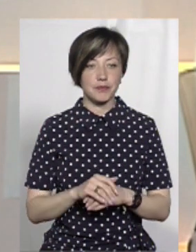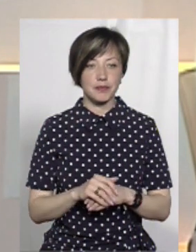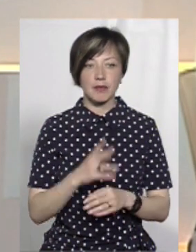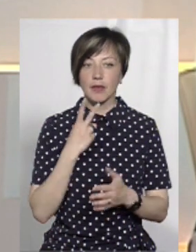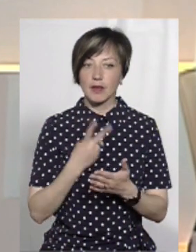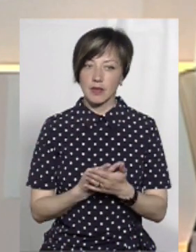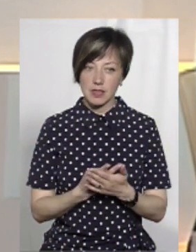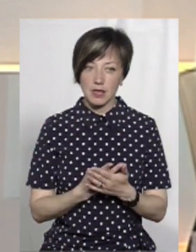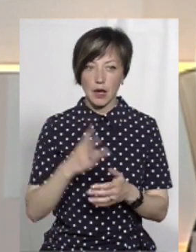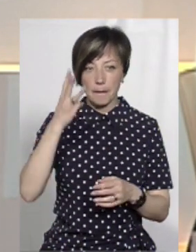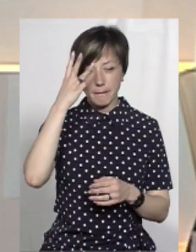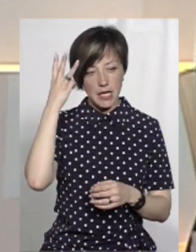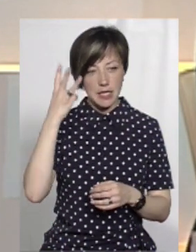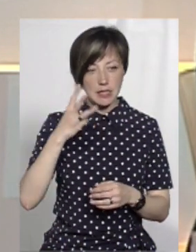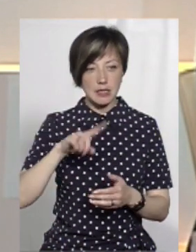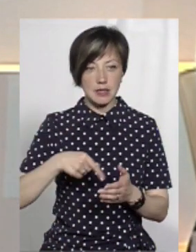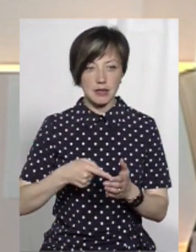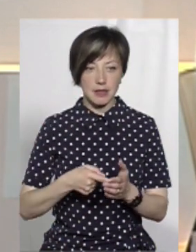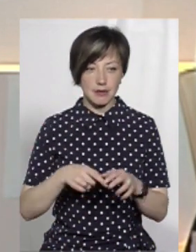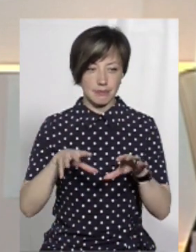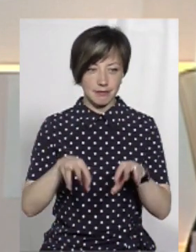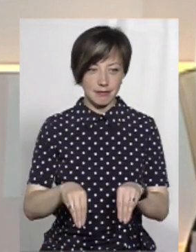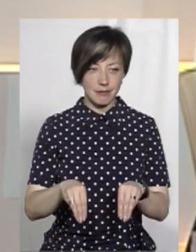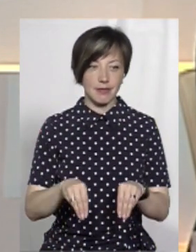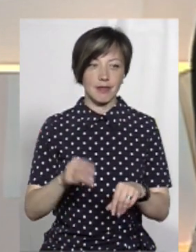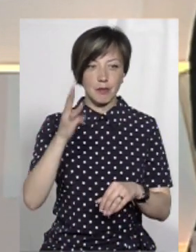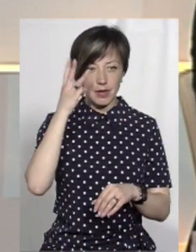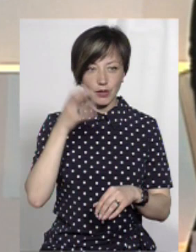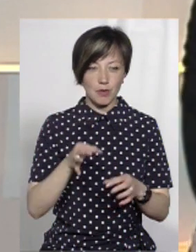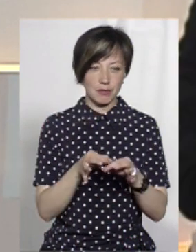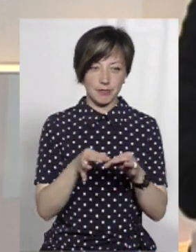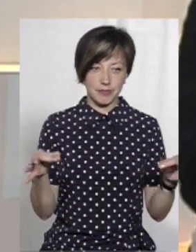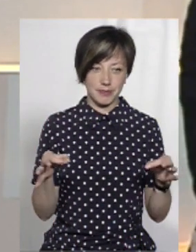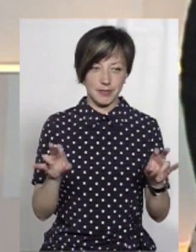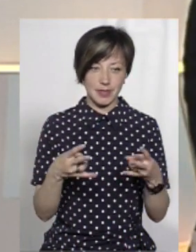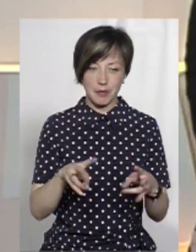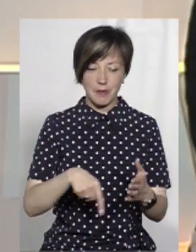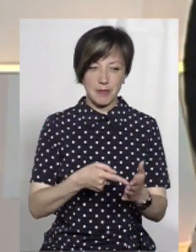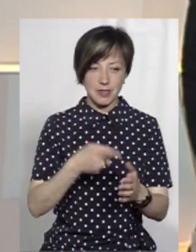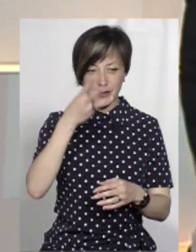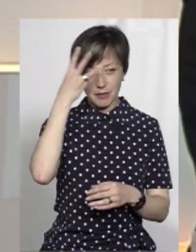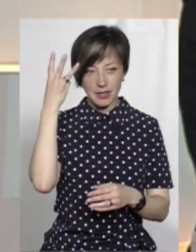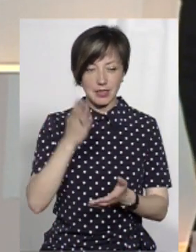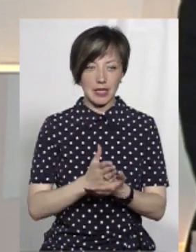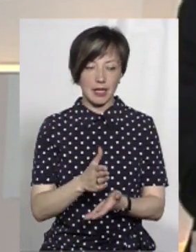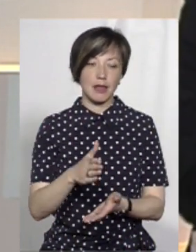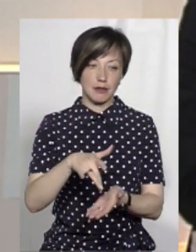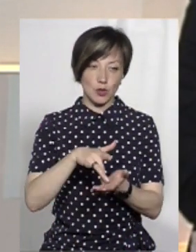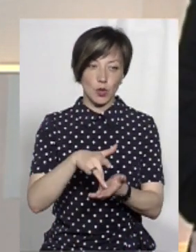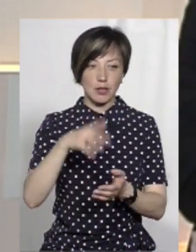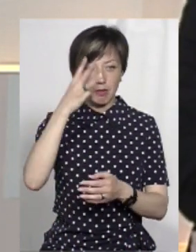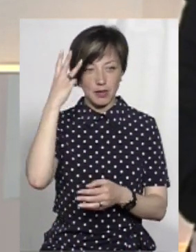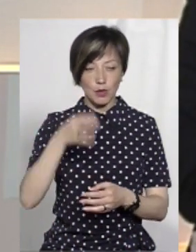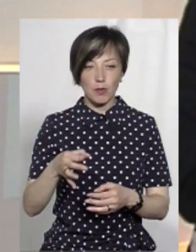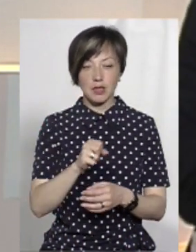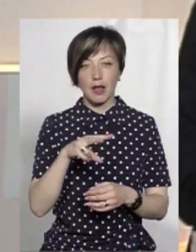Дивіться, Хмельницький знаходиться в Хмельницькій області. Давайте не відокремлювати, тому що місто Хмельницький, воно є столицей Хмельницької